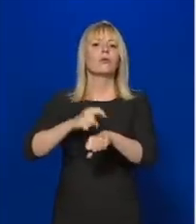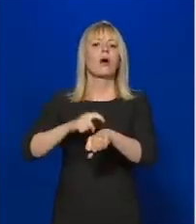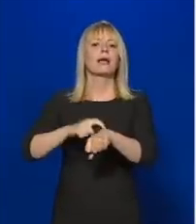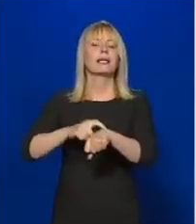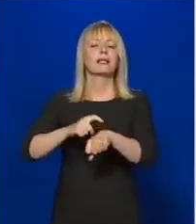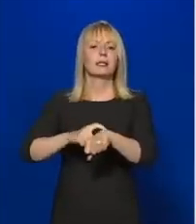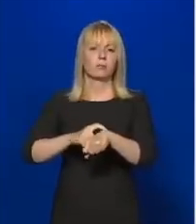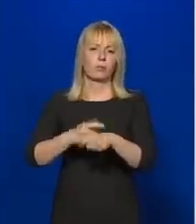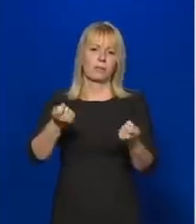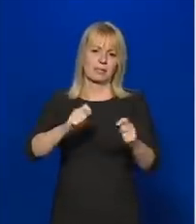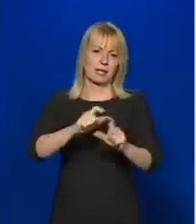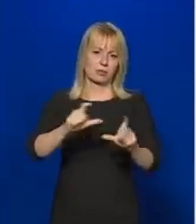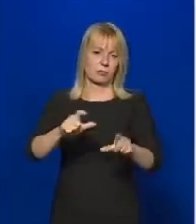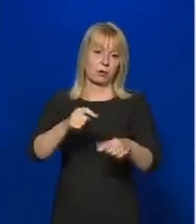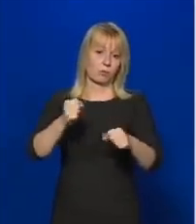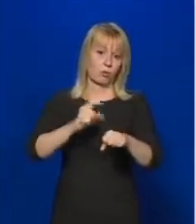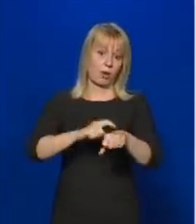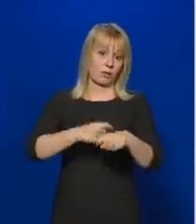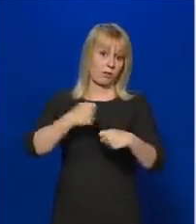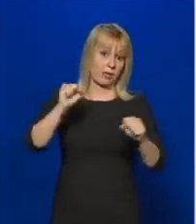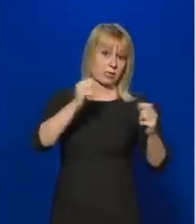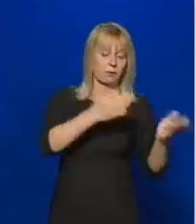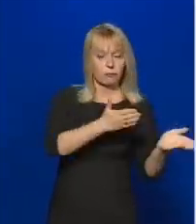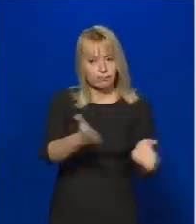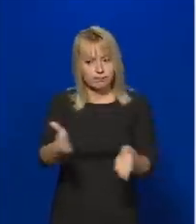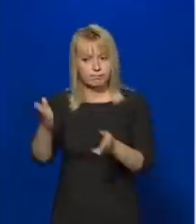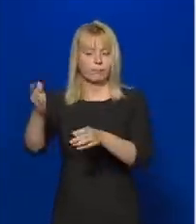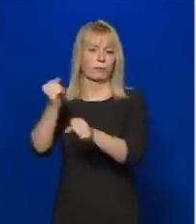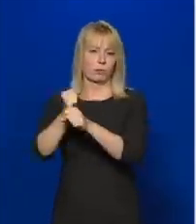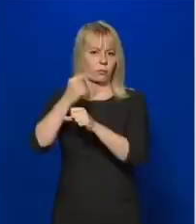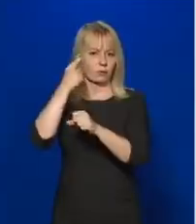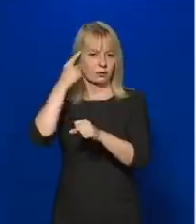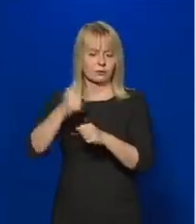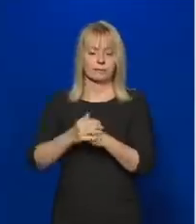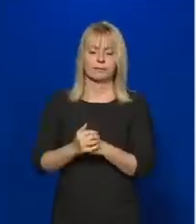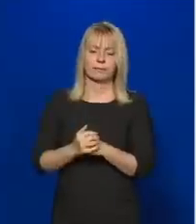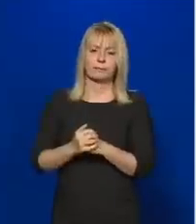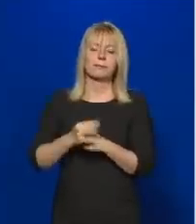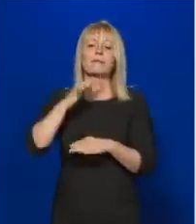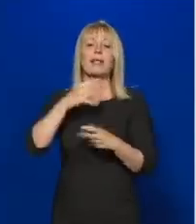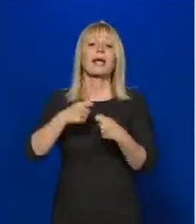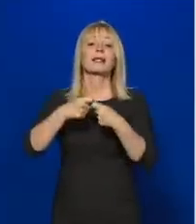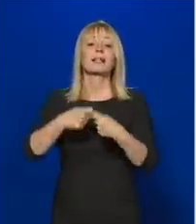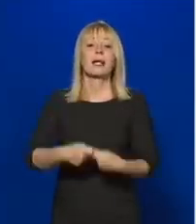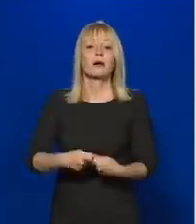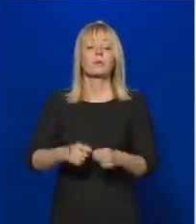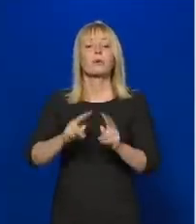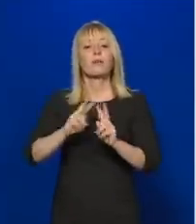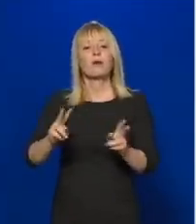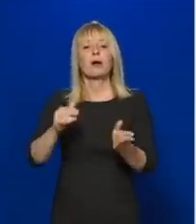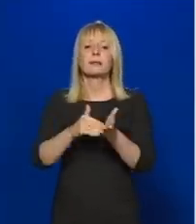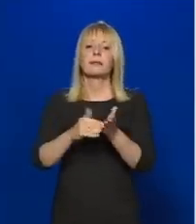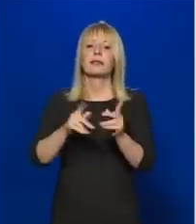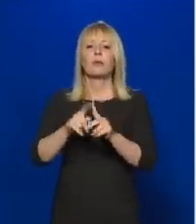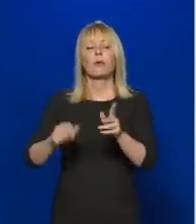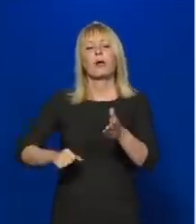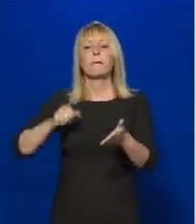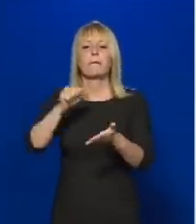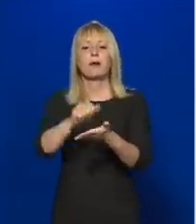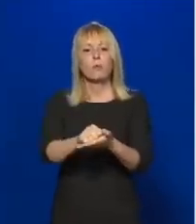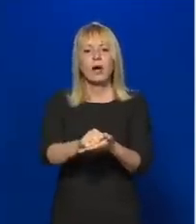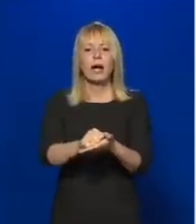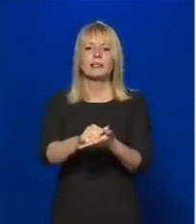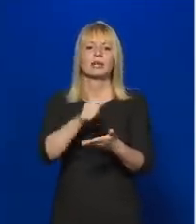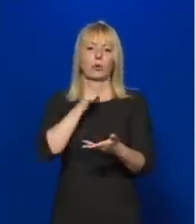bezárása miatt felszabadult. Következő kérdés az RTL klubnak, hogy vannak-e a Gödén kívül még olyan beruházások, amelyeket